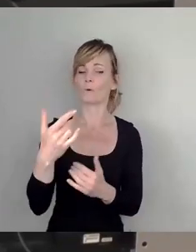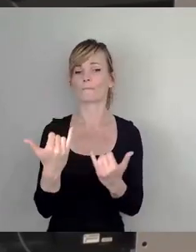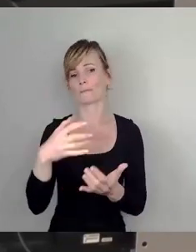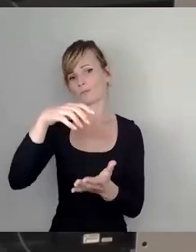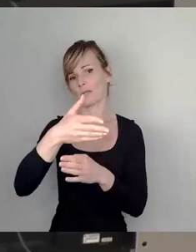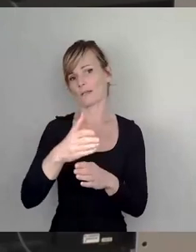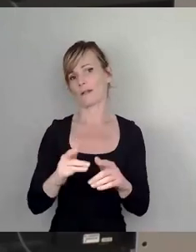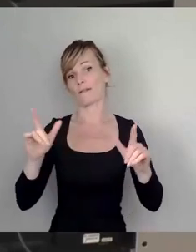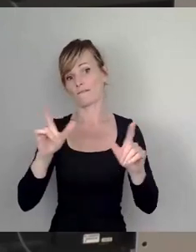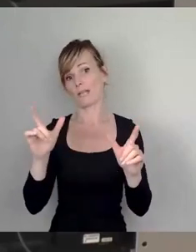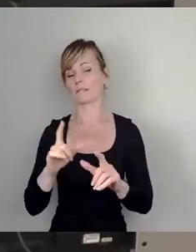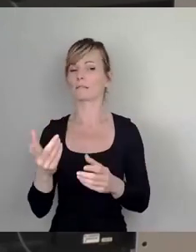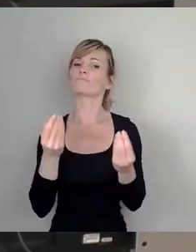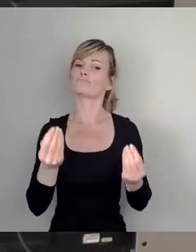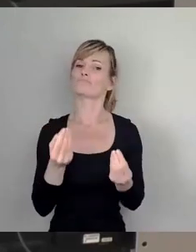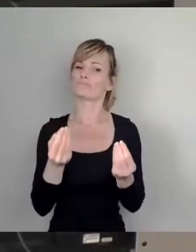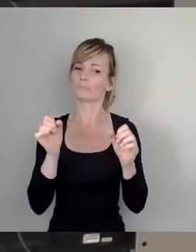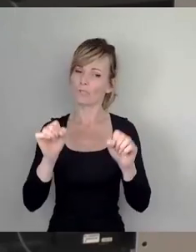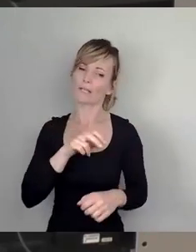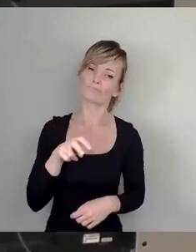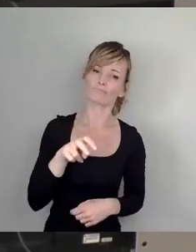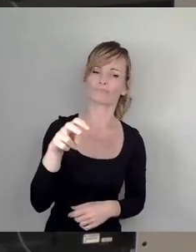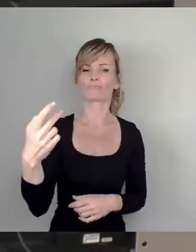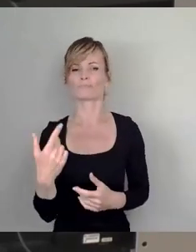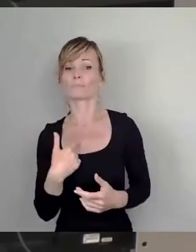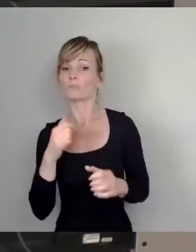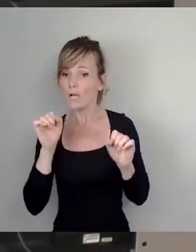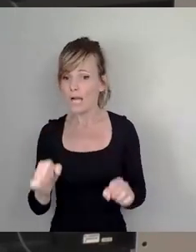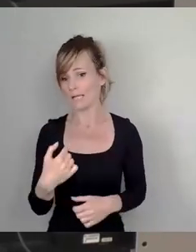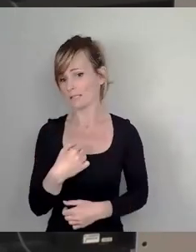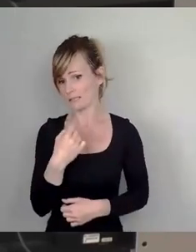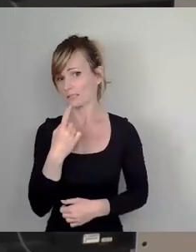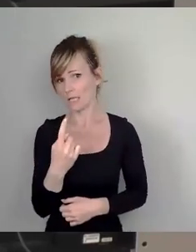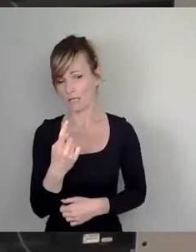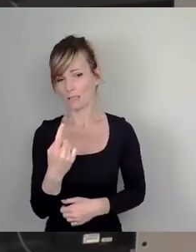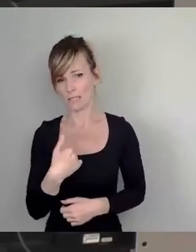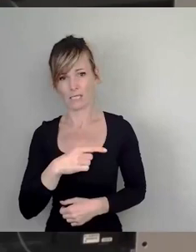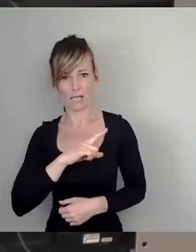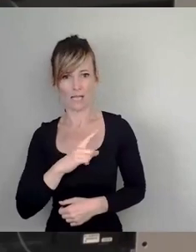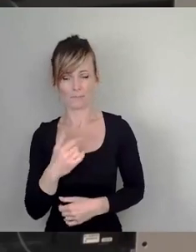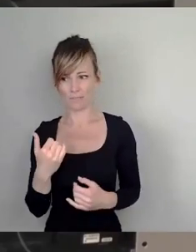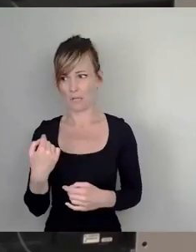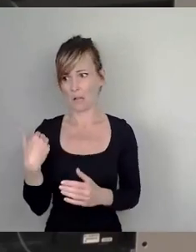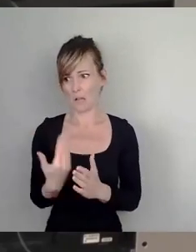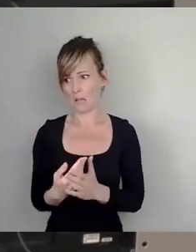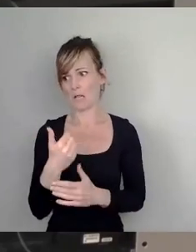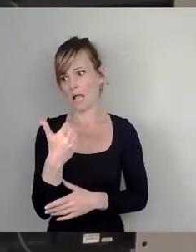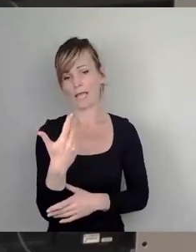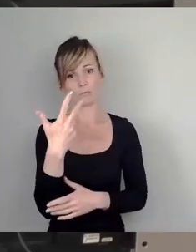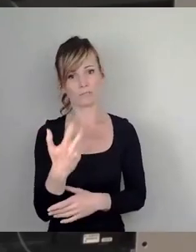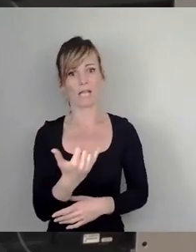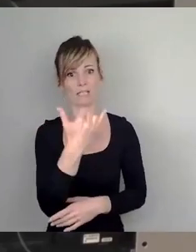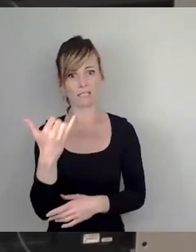genießen können. Die glaube ich, und das kann ich sagen, dass ich bin jetzt 31 Jahre in Dresden, und ich kenne